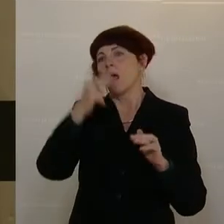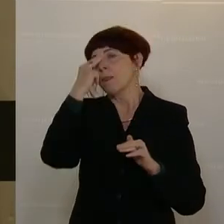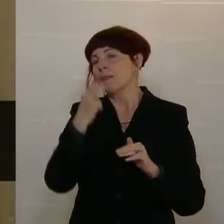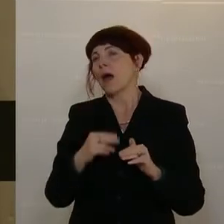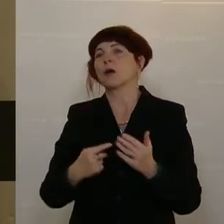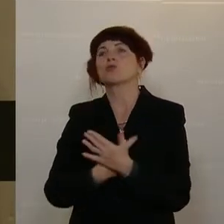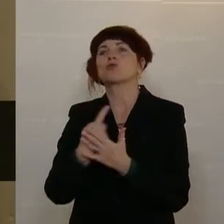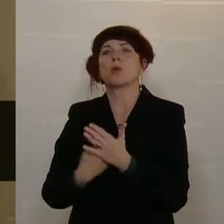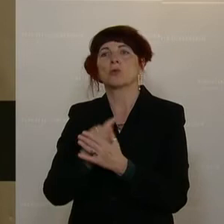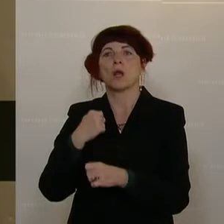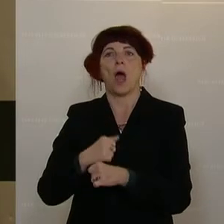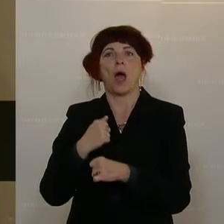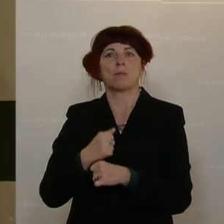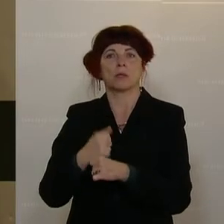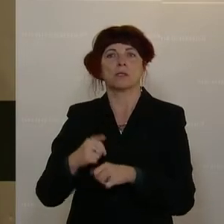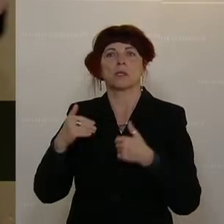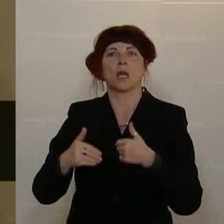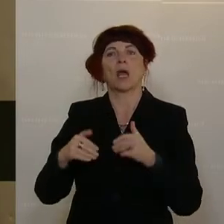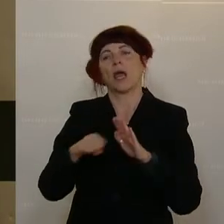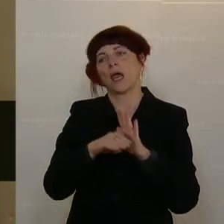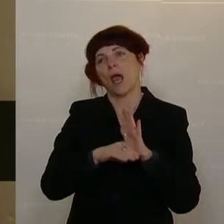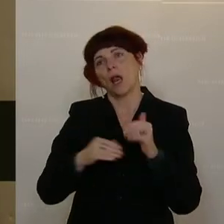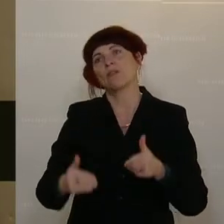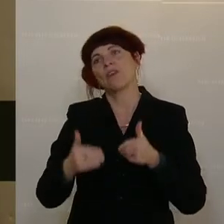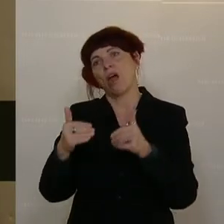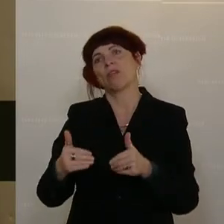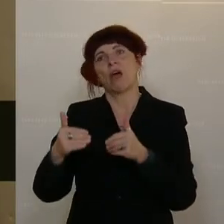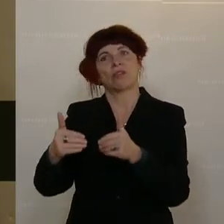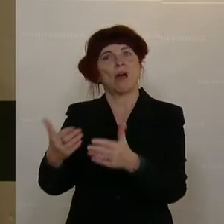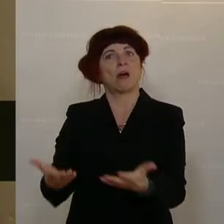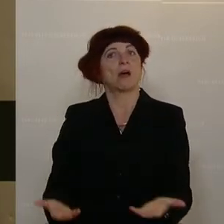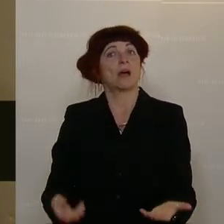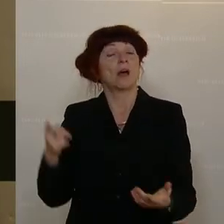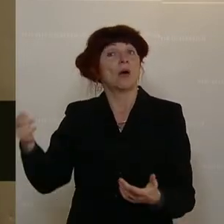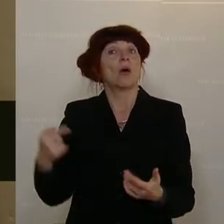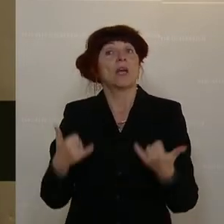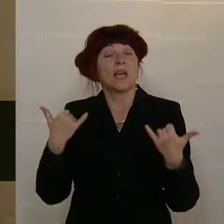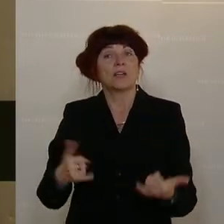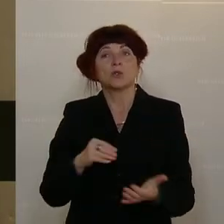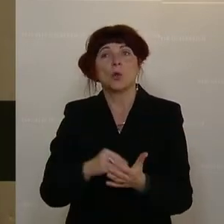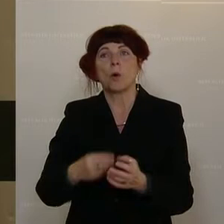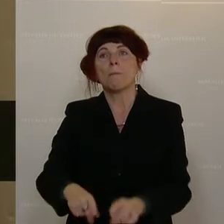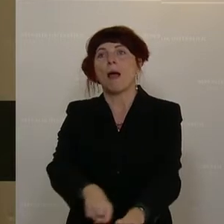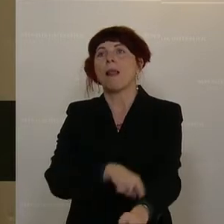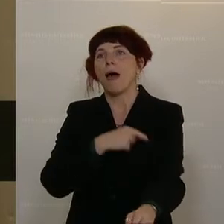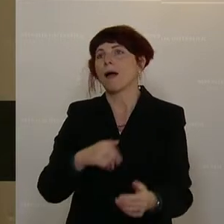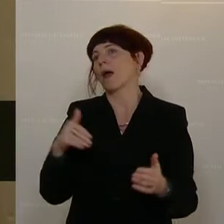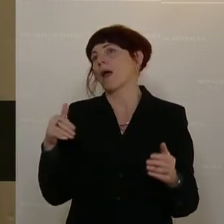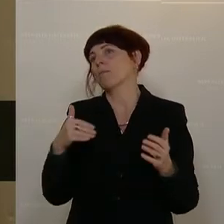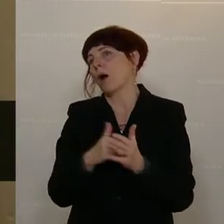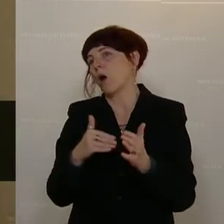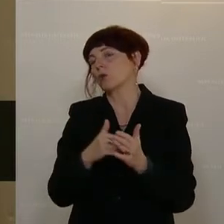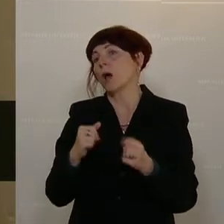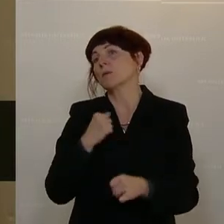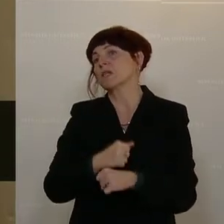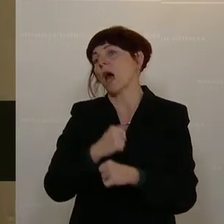Heute wiederum dieses Dankeschön, dass das länger wird und dauert, bis die Arbeitszeit verkürzt wird. Das ist nicht die Antwort. Die brechen